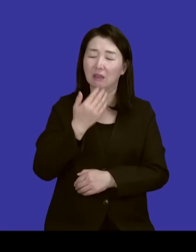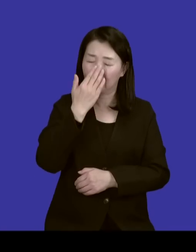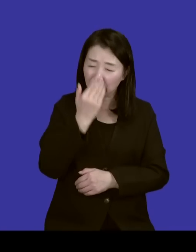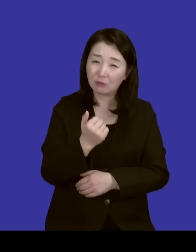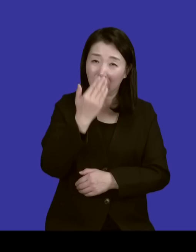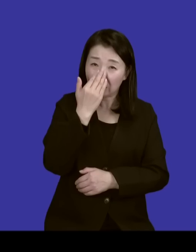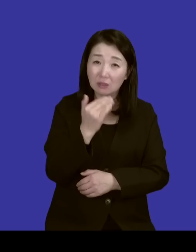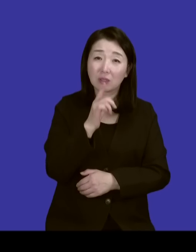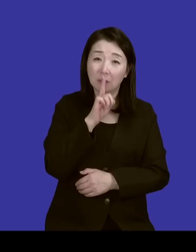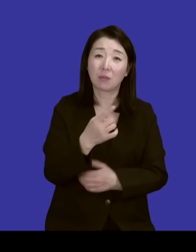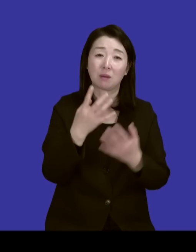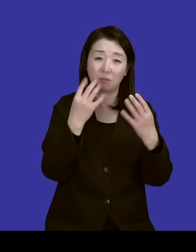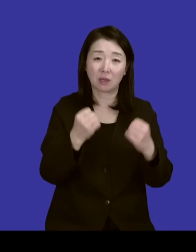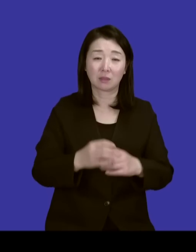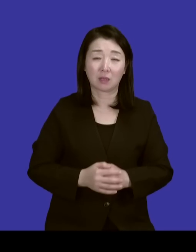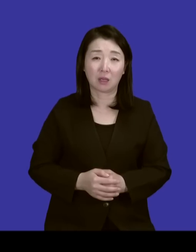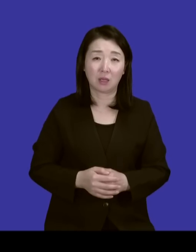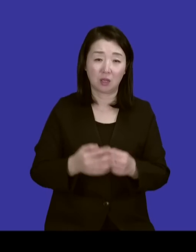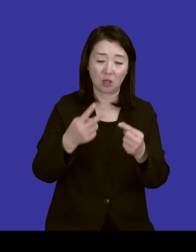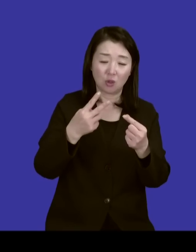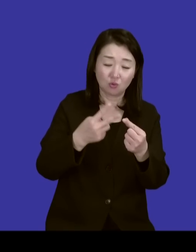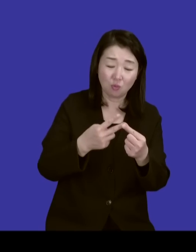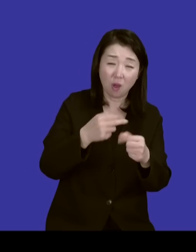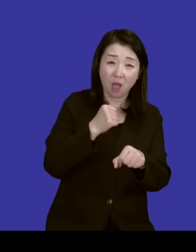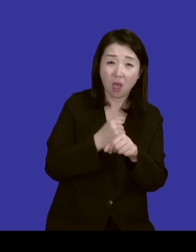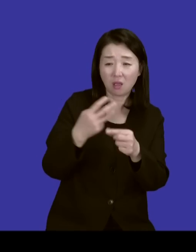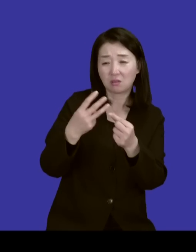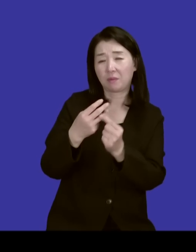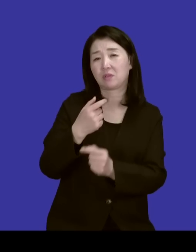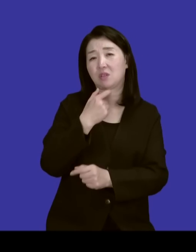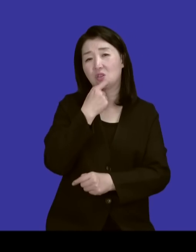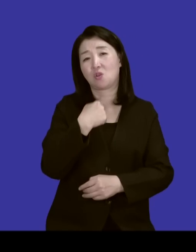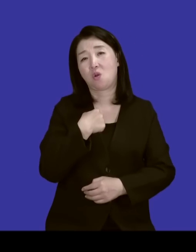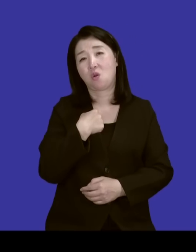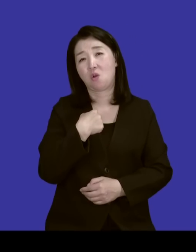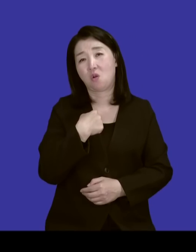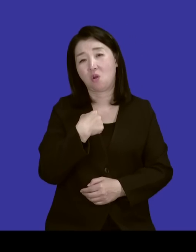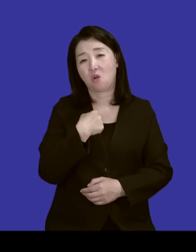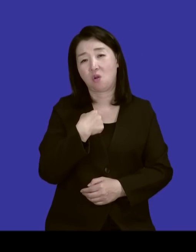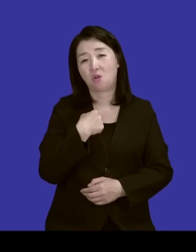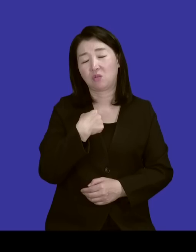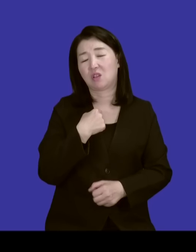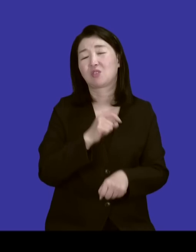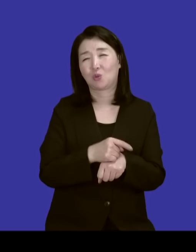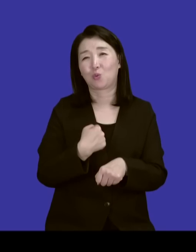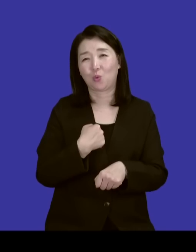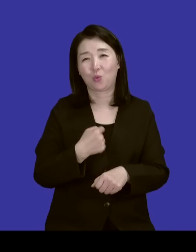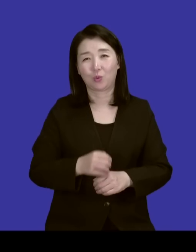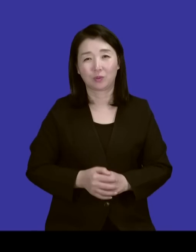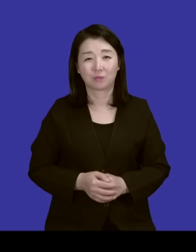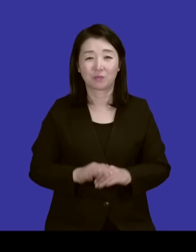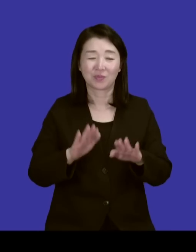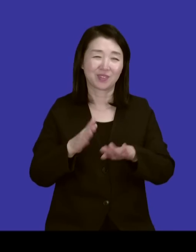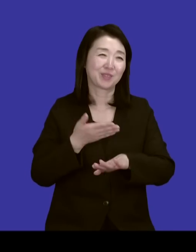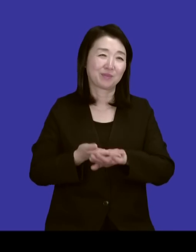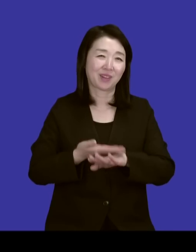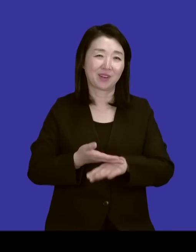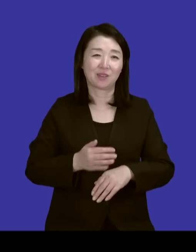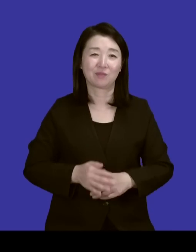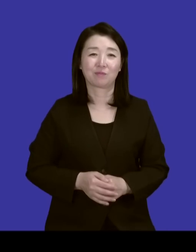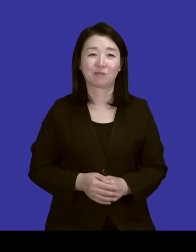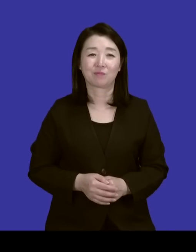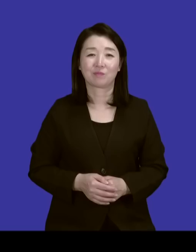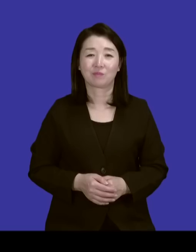두 번 한 거는 세 번째로 하기 싫어야 해요. 원래 그런 성품을 가졌거든요. 지금은 전혀 안 그렇지만